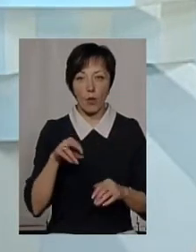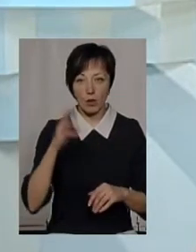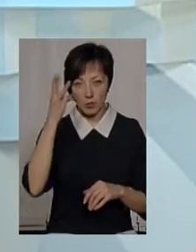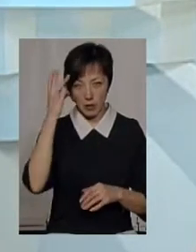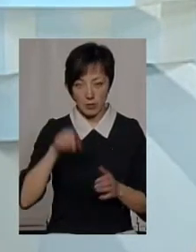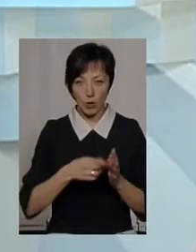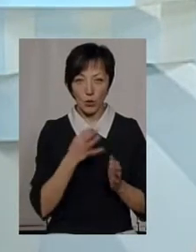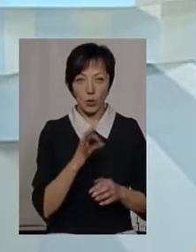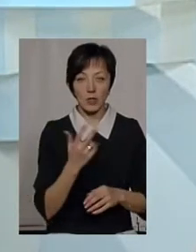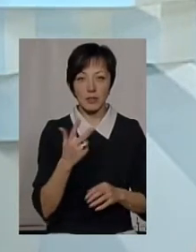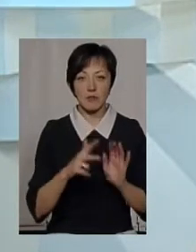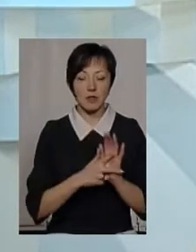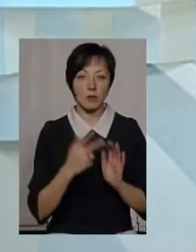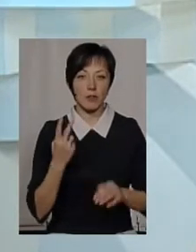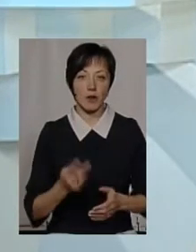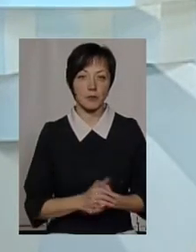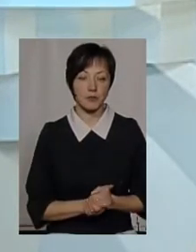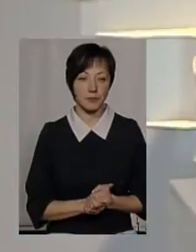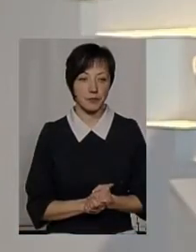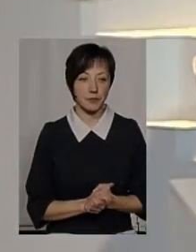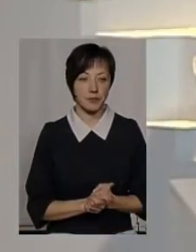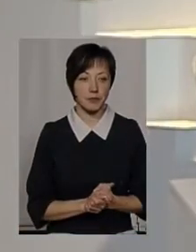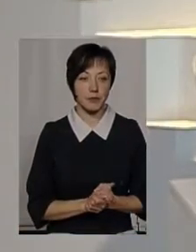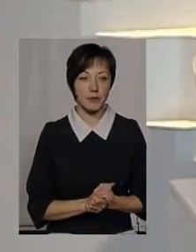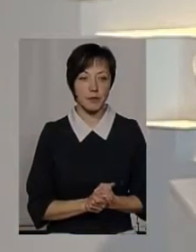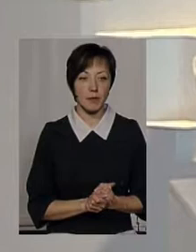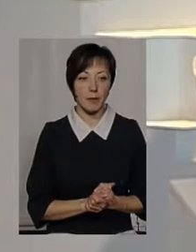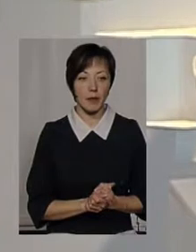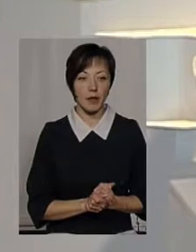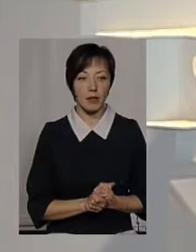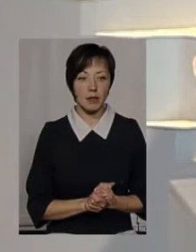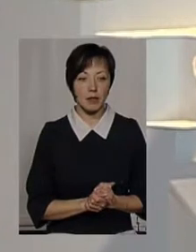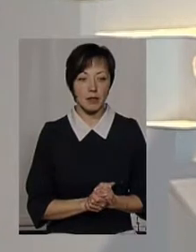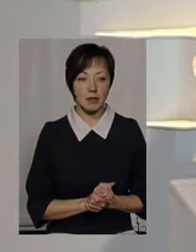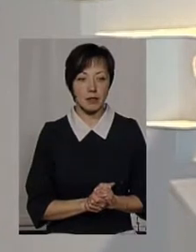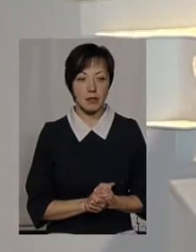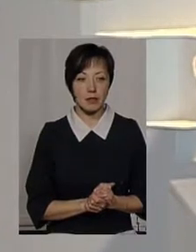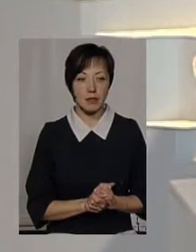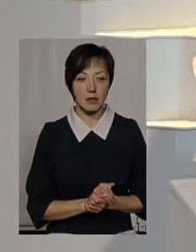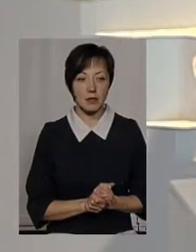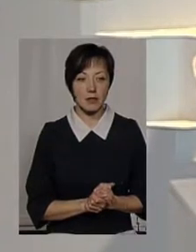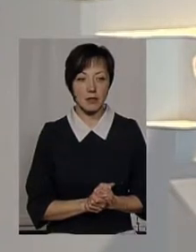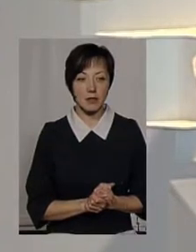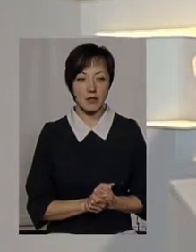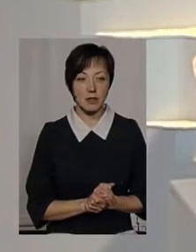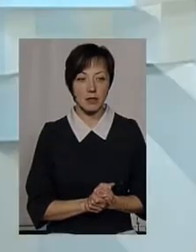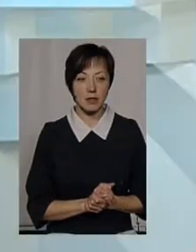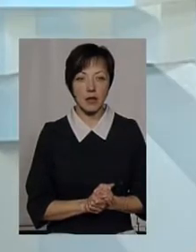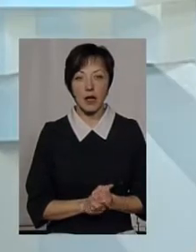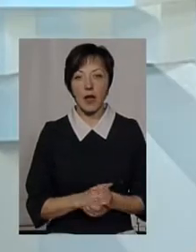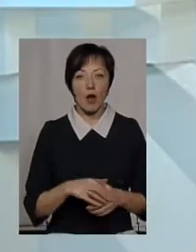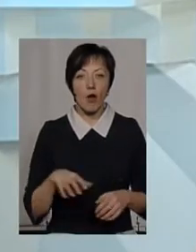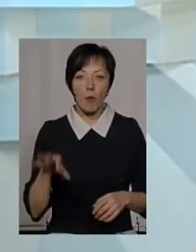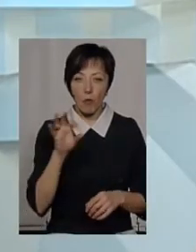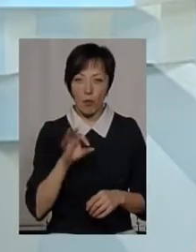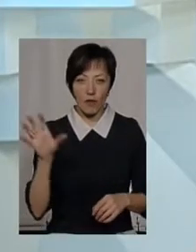міста Хмельницького 038 2. Дякую за телефони. А скажіть, йдеться про геть усі водні об